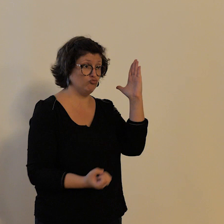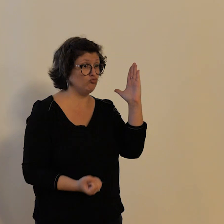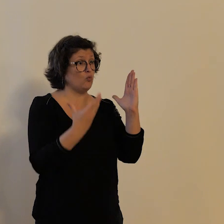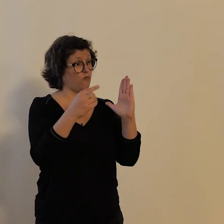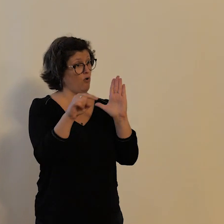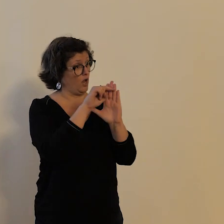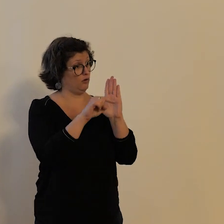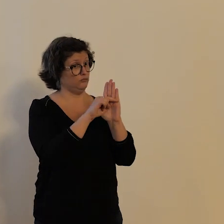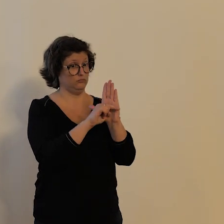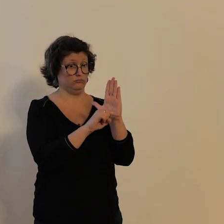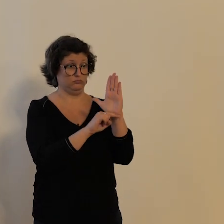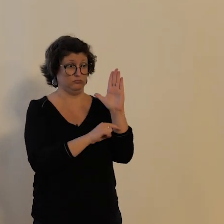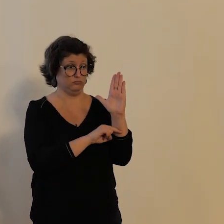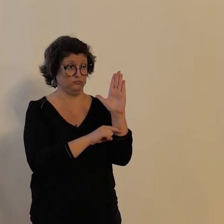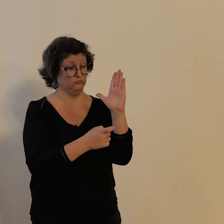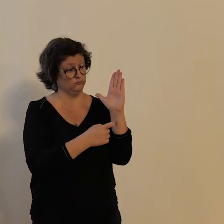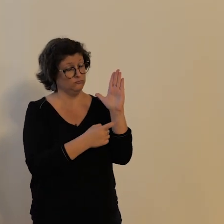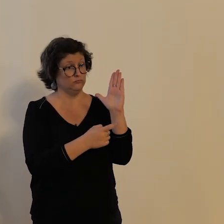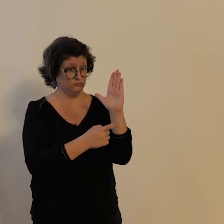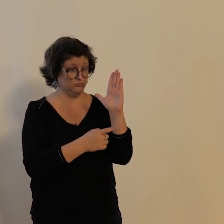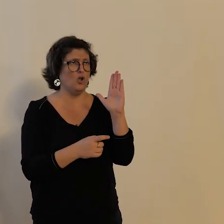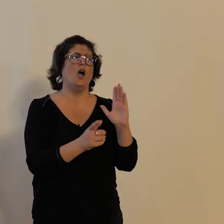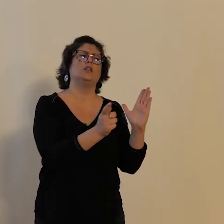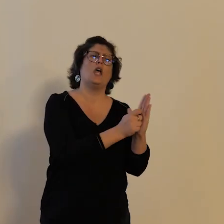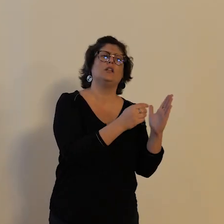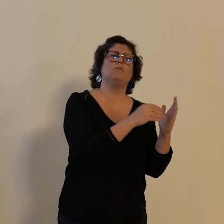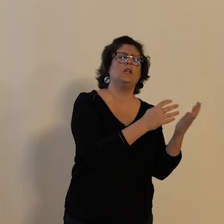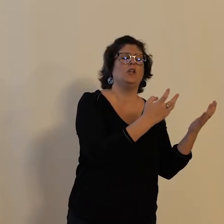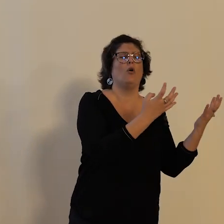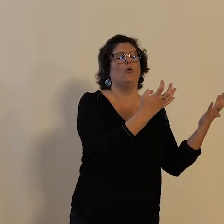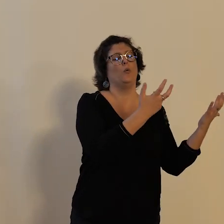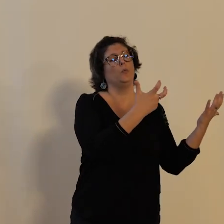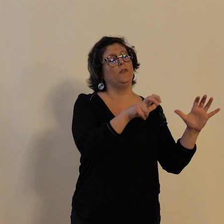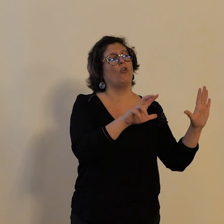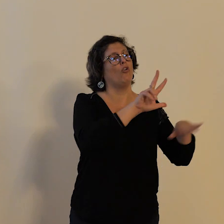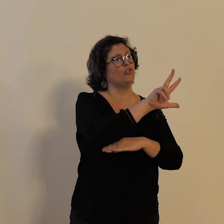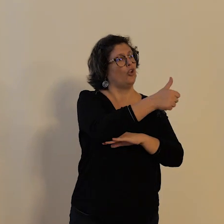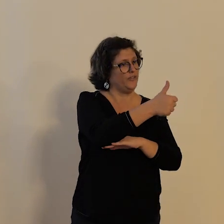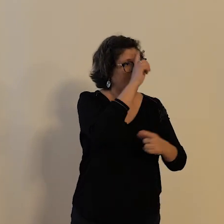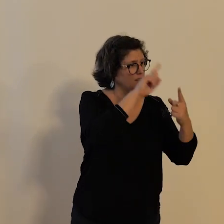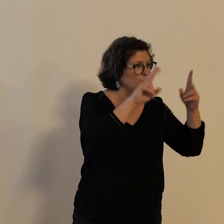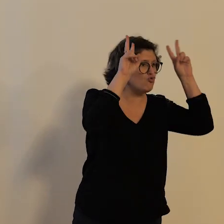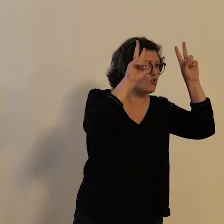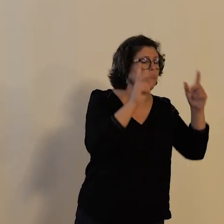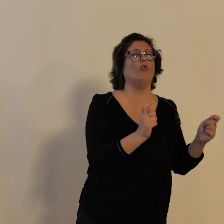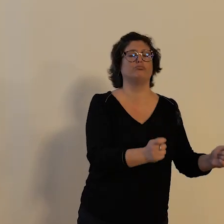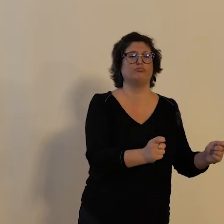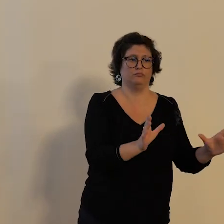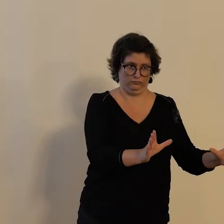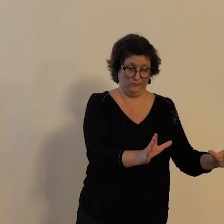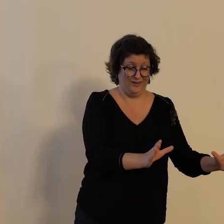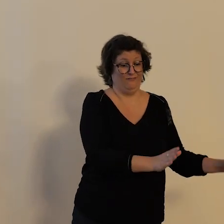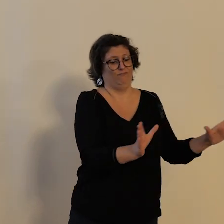le premier règlement après celui de 1831 sur la circulation mécanique et ça sera